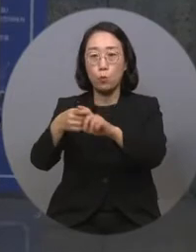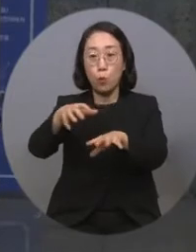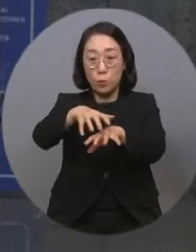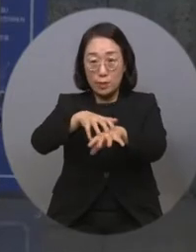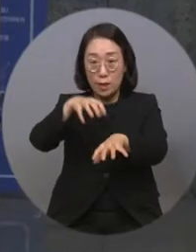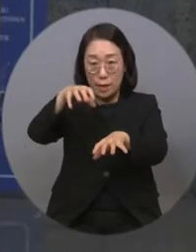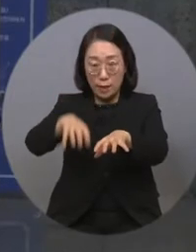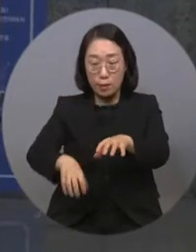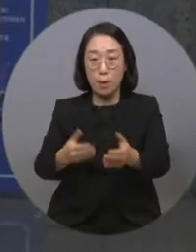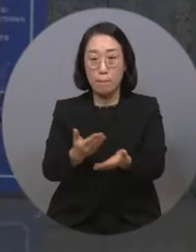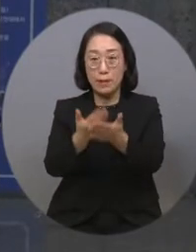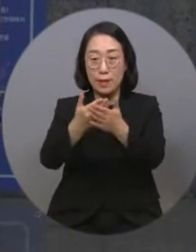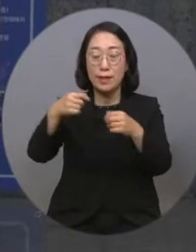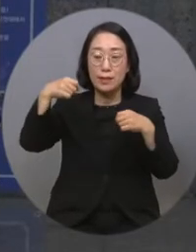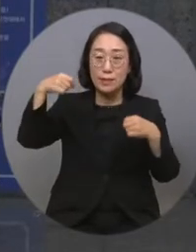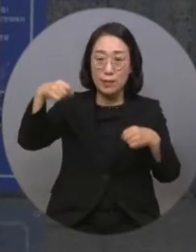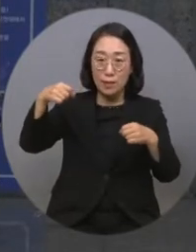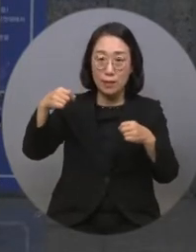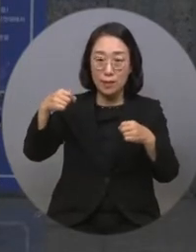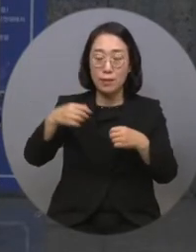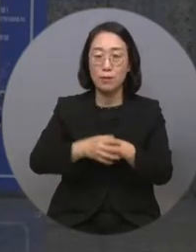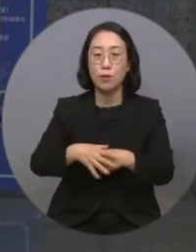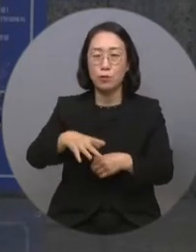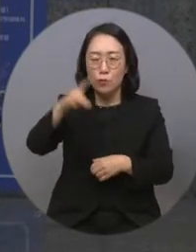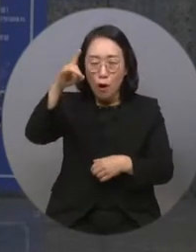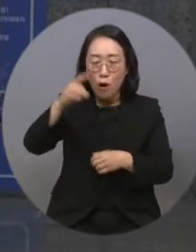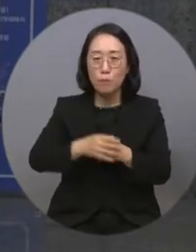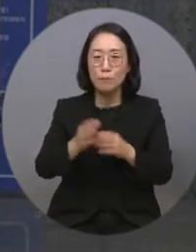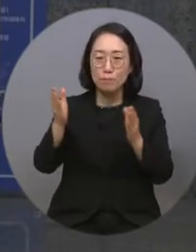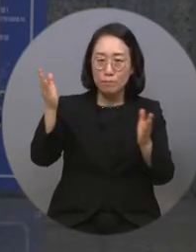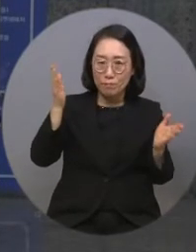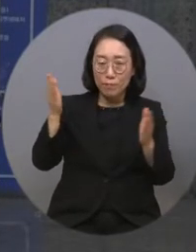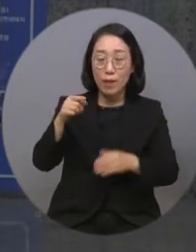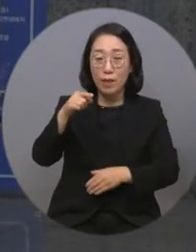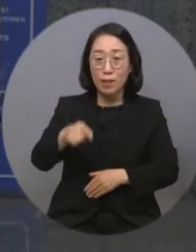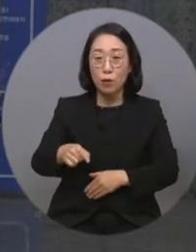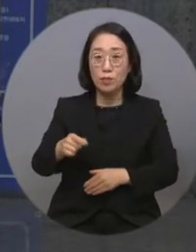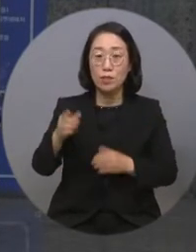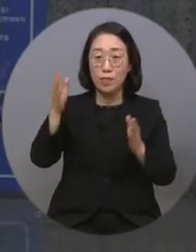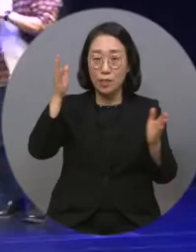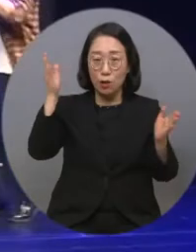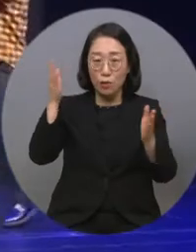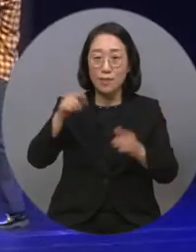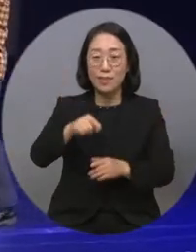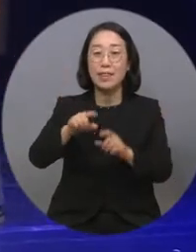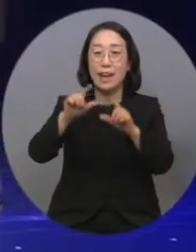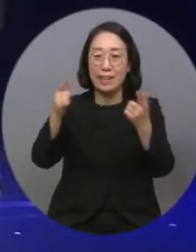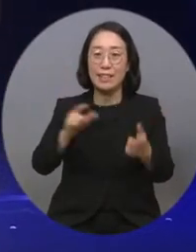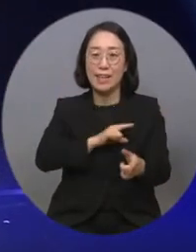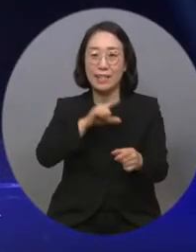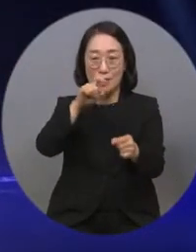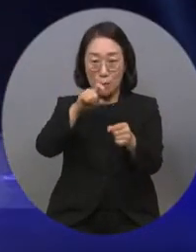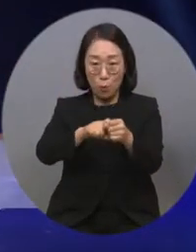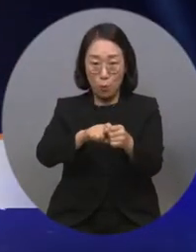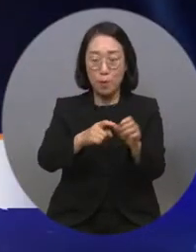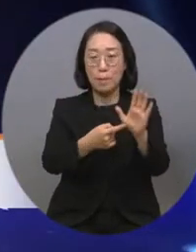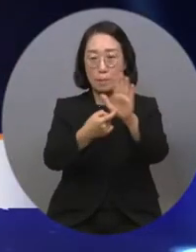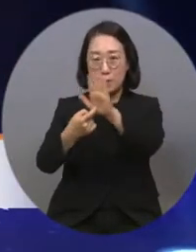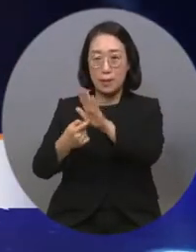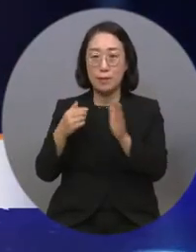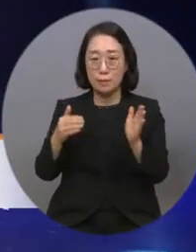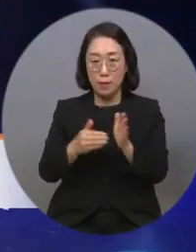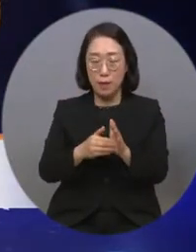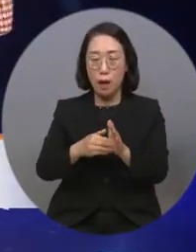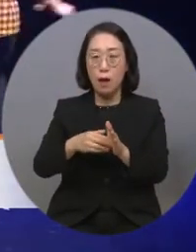장애인 극단 민들레 창단 공연으로 이것은 연극이 아니다를 진행했습니다. 이 행사는 발달